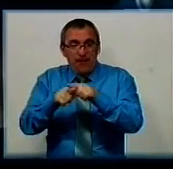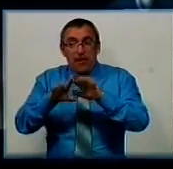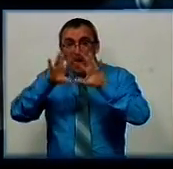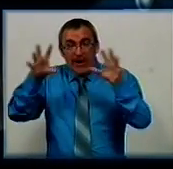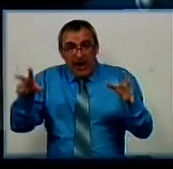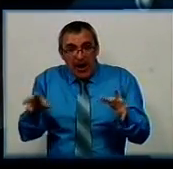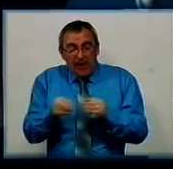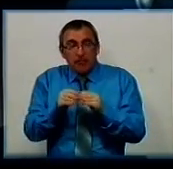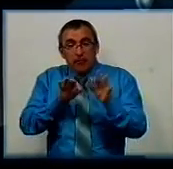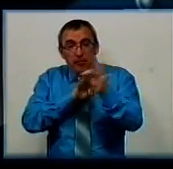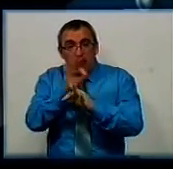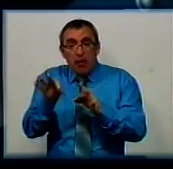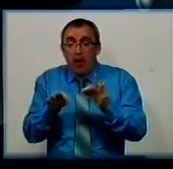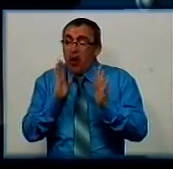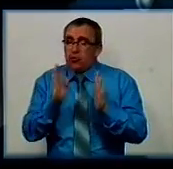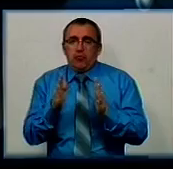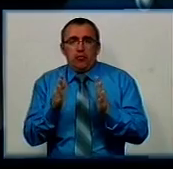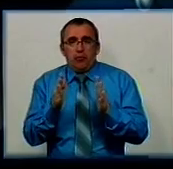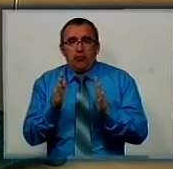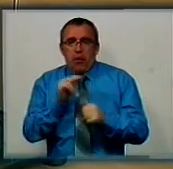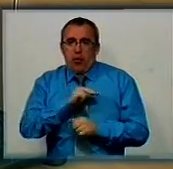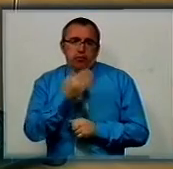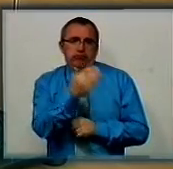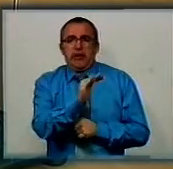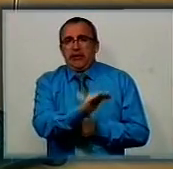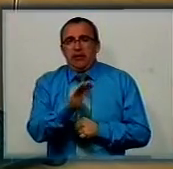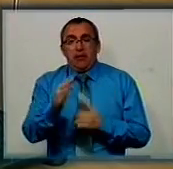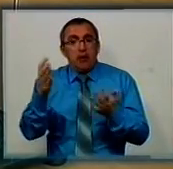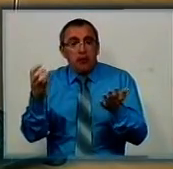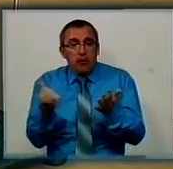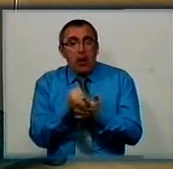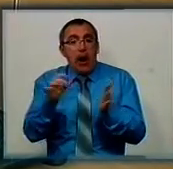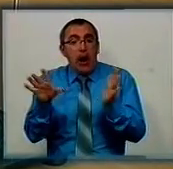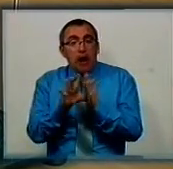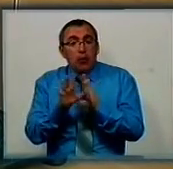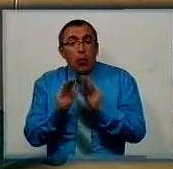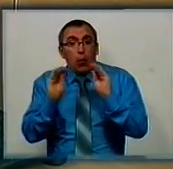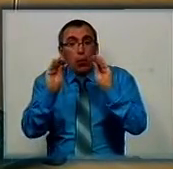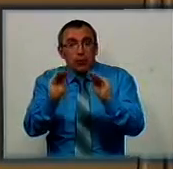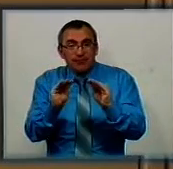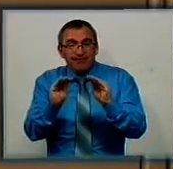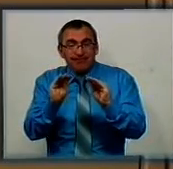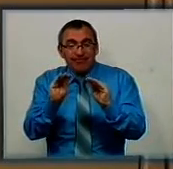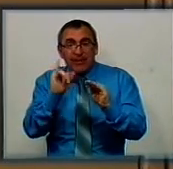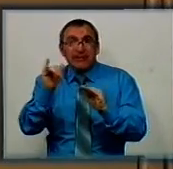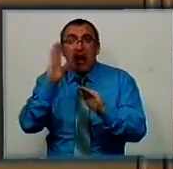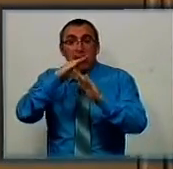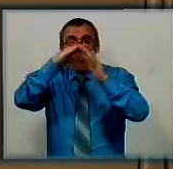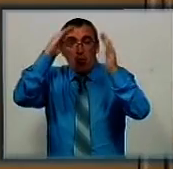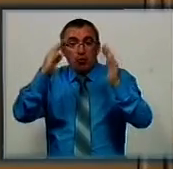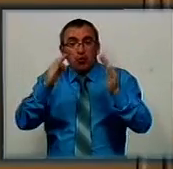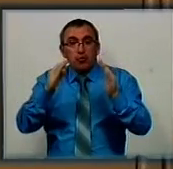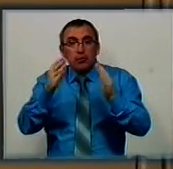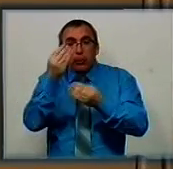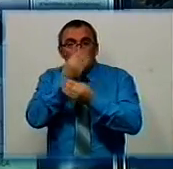так спонували для себе, але концептуально це робота чітко дитини. Саме Юл винайшов енергетичну установку, яка добуває електроенергію з атмосфери за допомогою